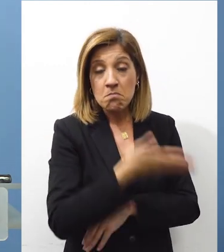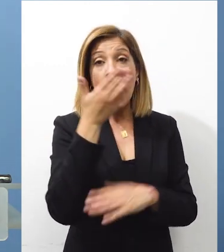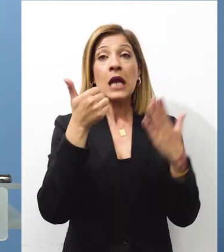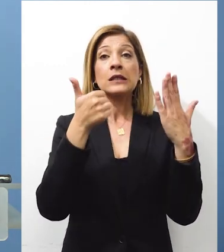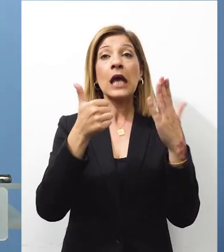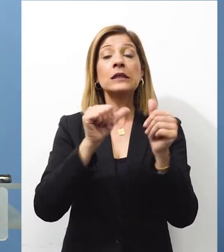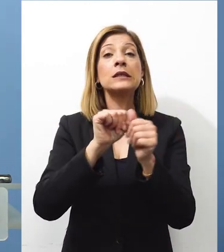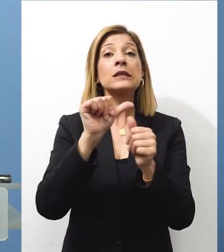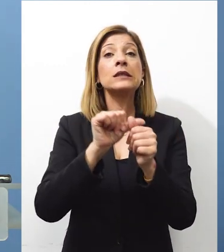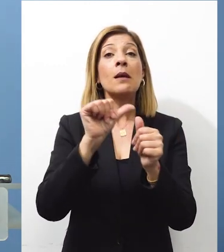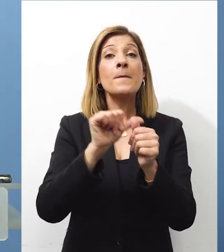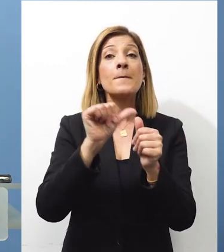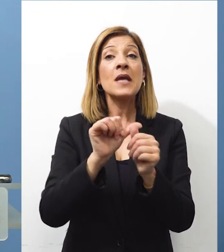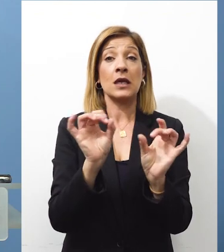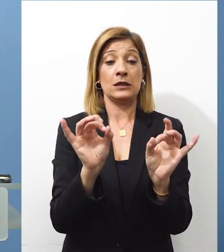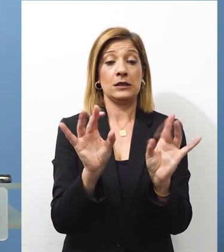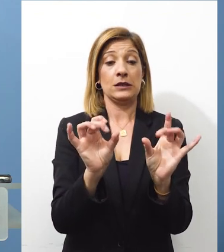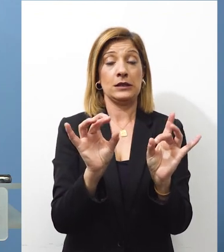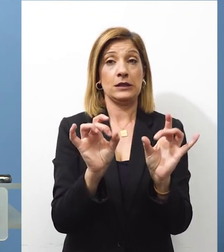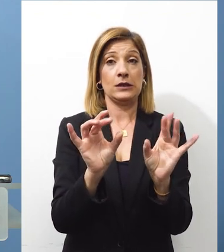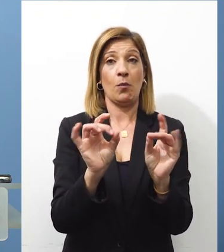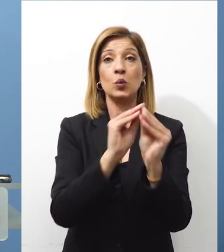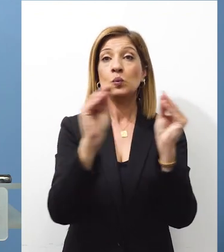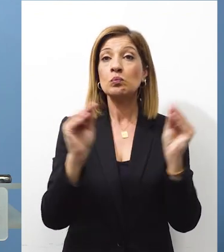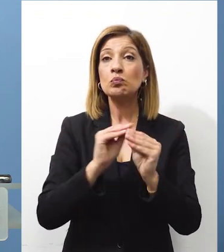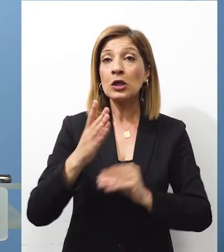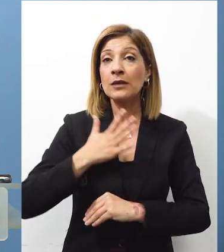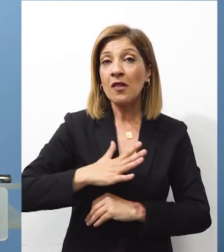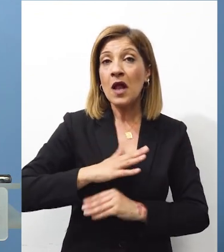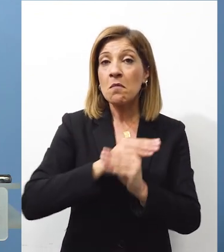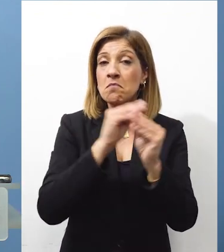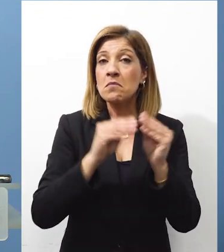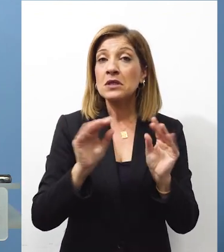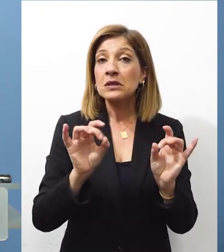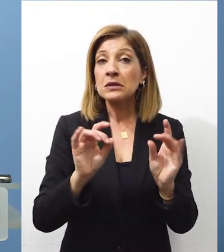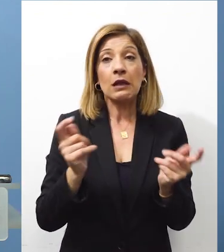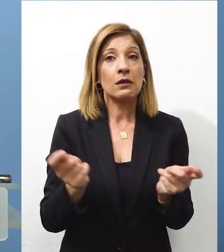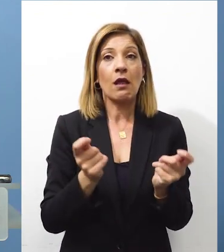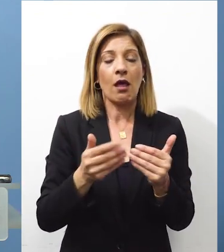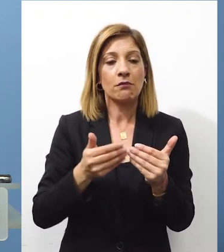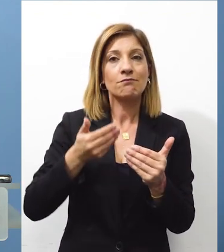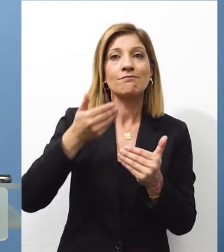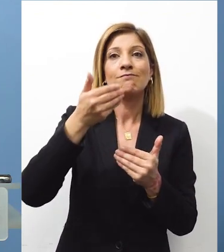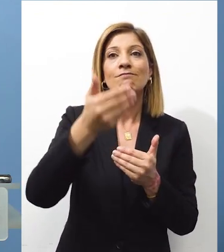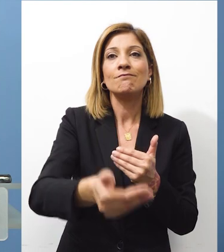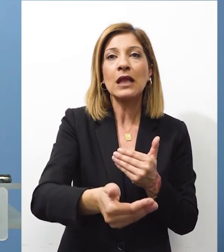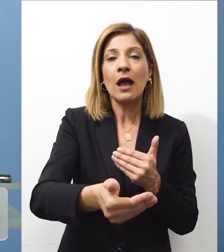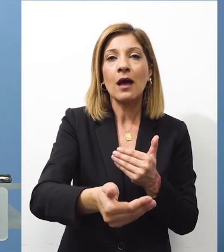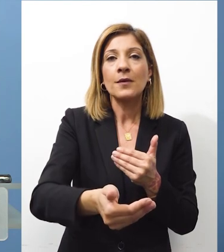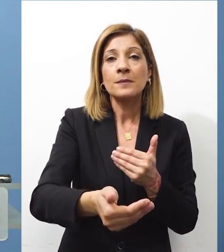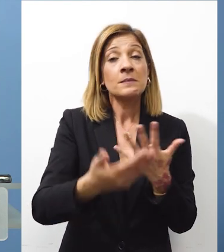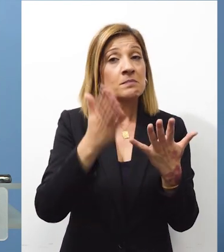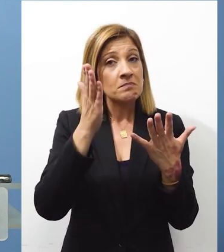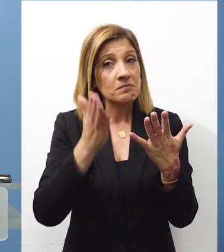και δεν υπάρξει το επιθυμητόν αποτέλεσμα τι θα γίνει από εκεί και μετά Υπάρχει